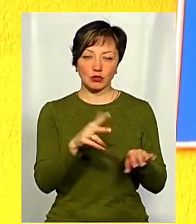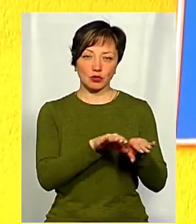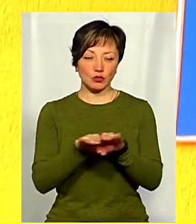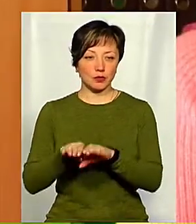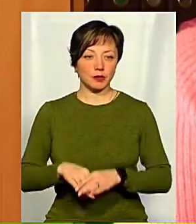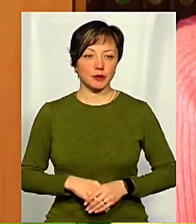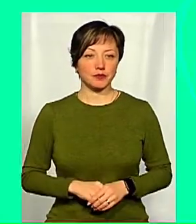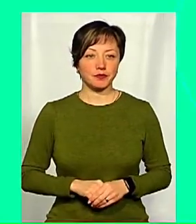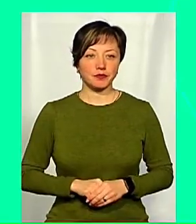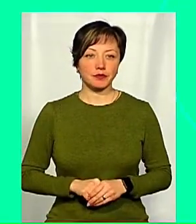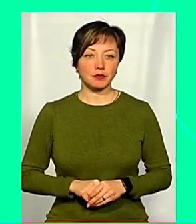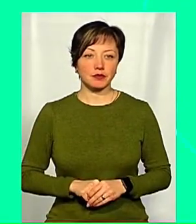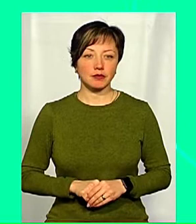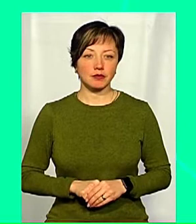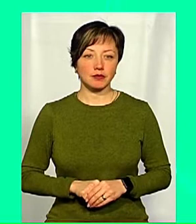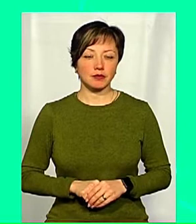Алина Бранашко.